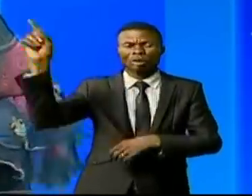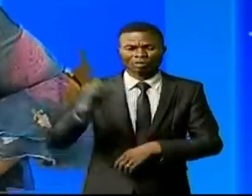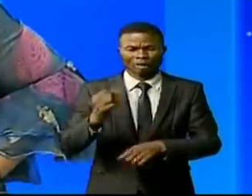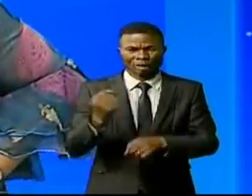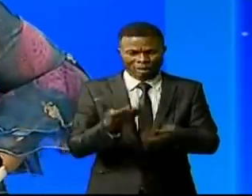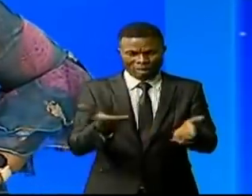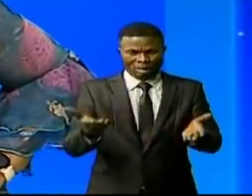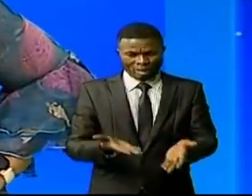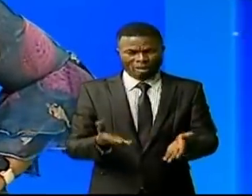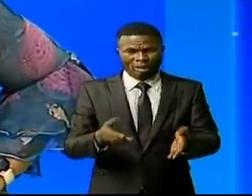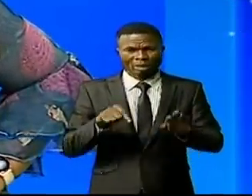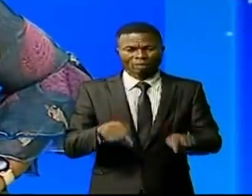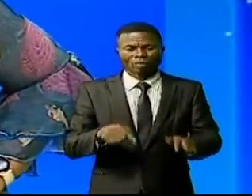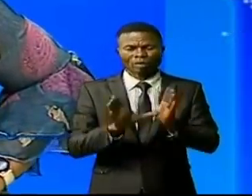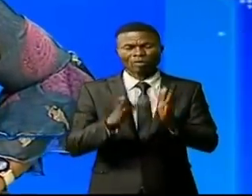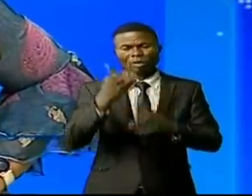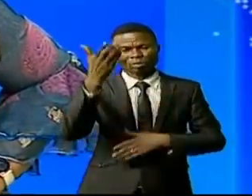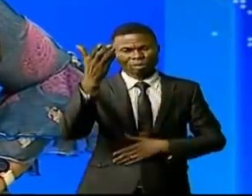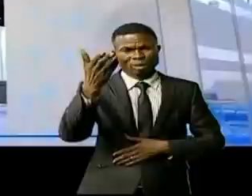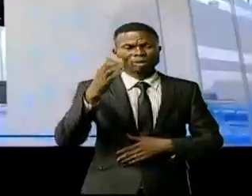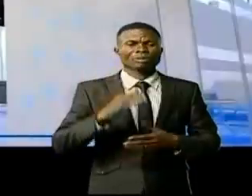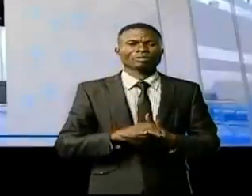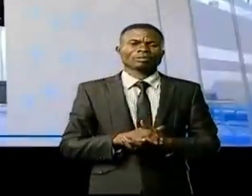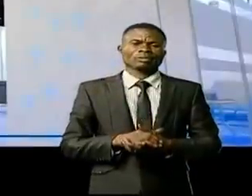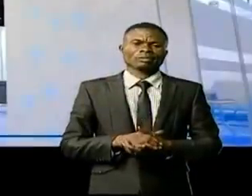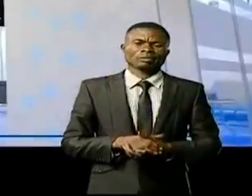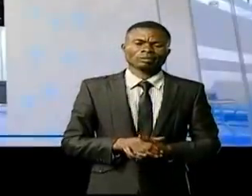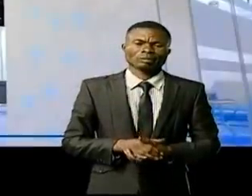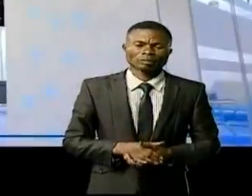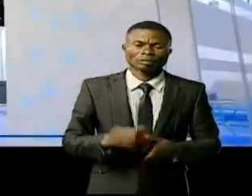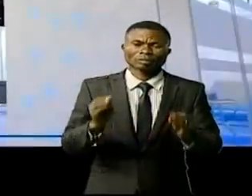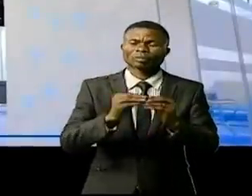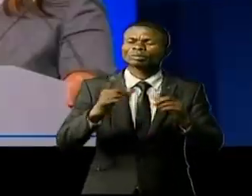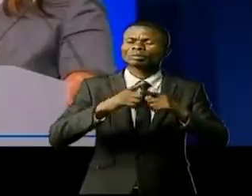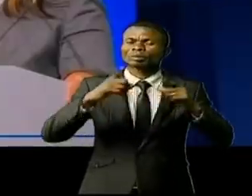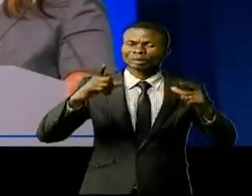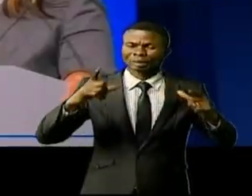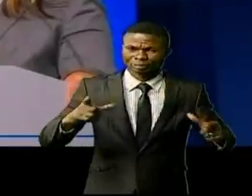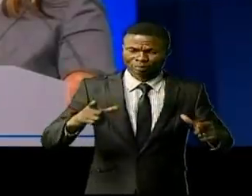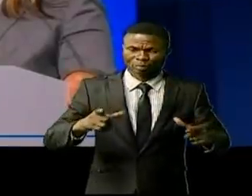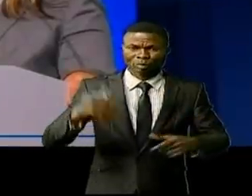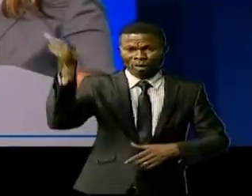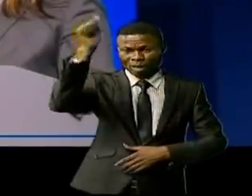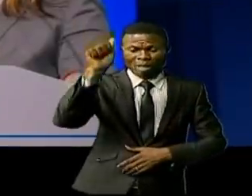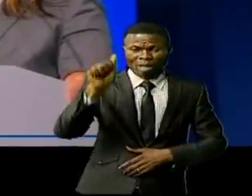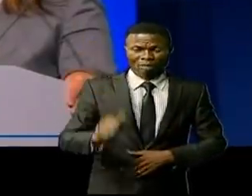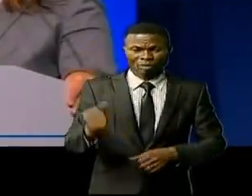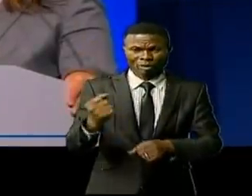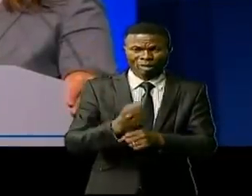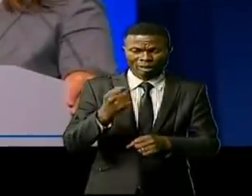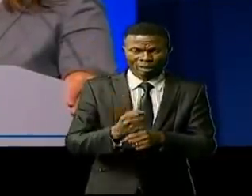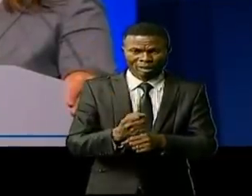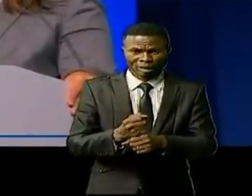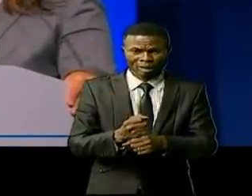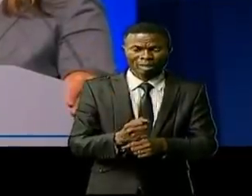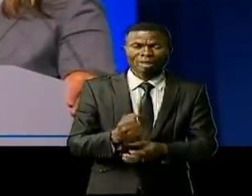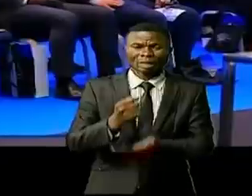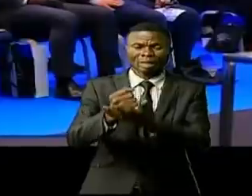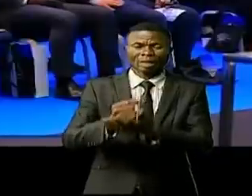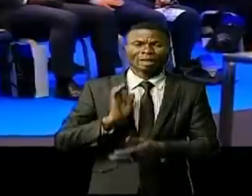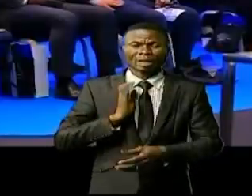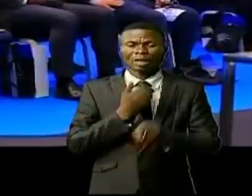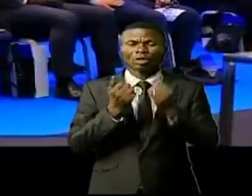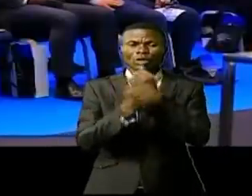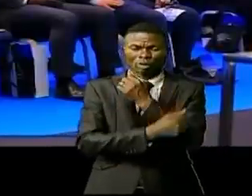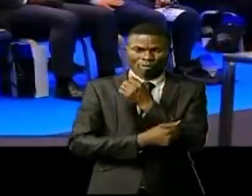présents à Dubaï. José Baito Ambo, commentaire. La Grande Réunion annuelle de Dubaï sur les investissements a offert à la République démocratique du